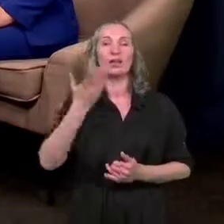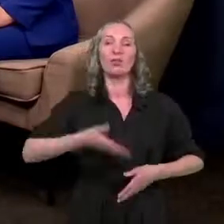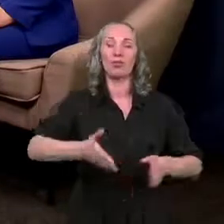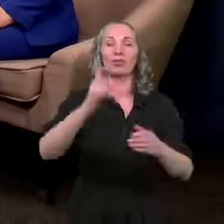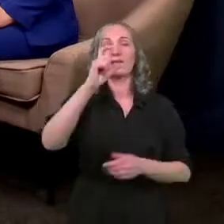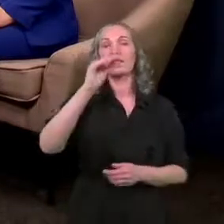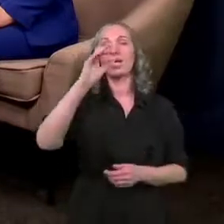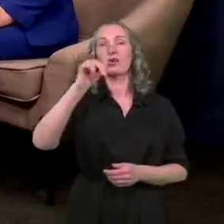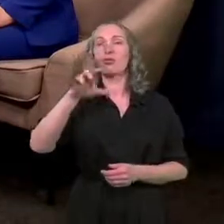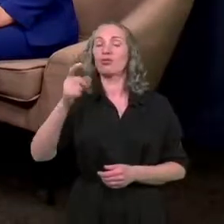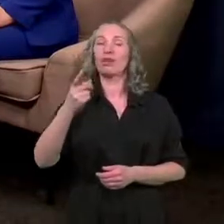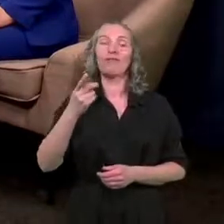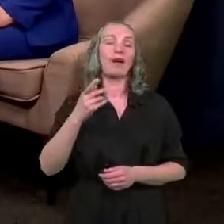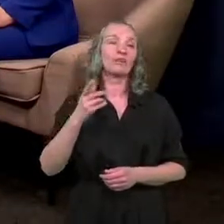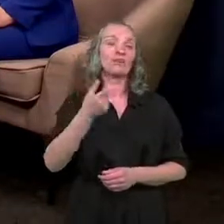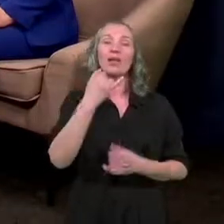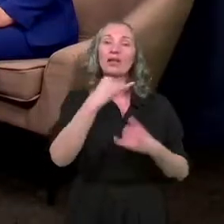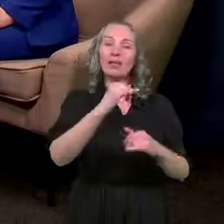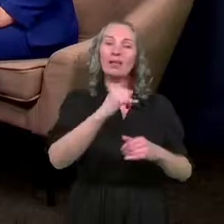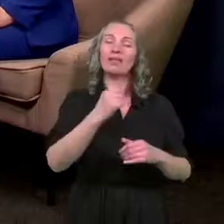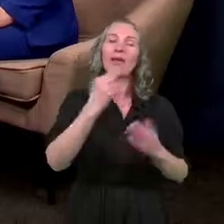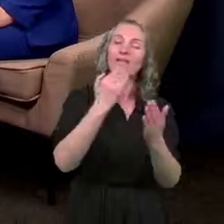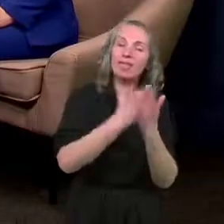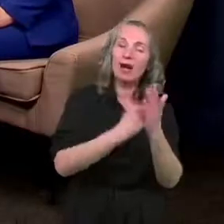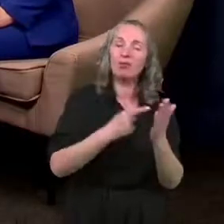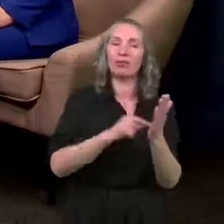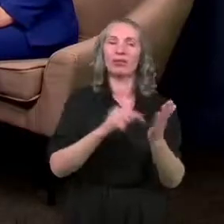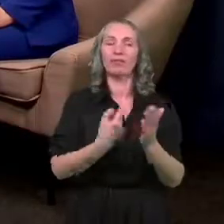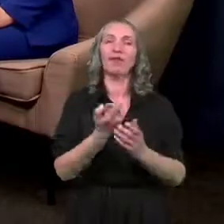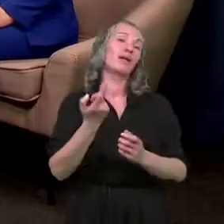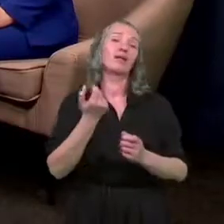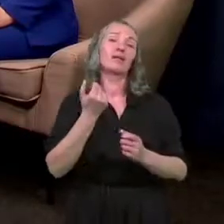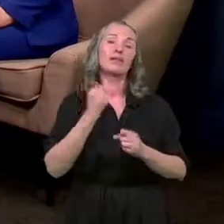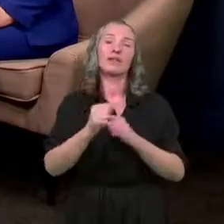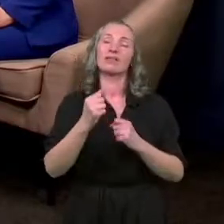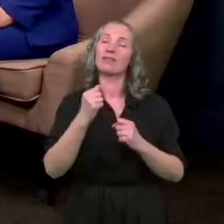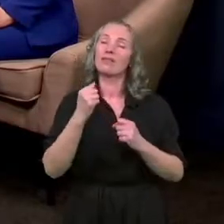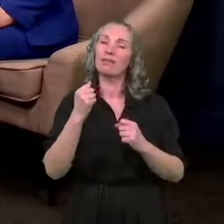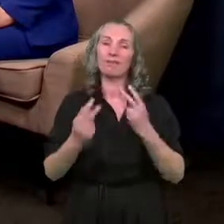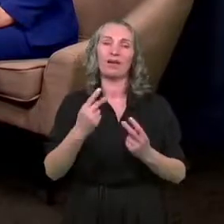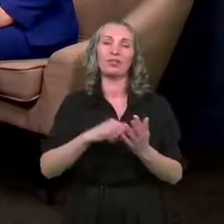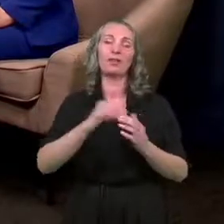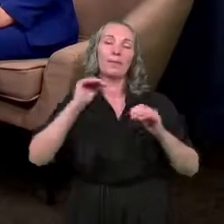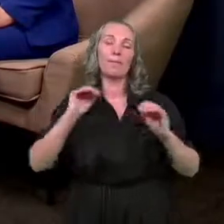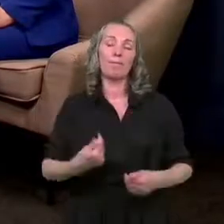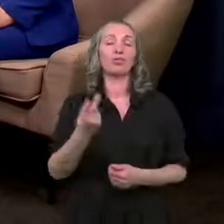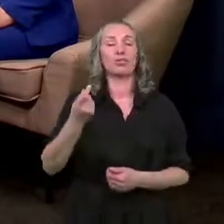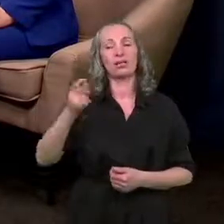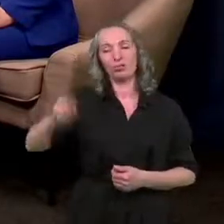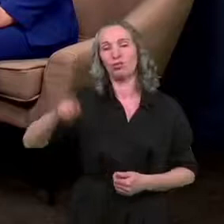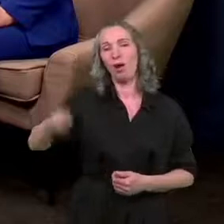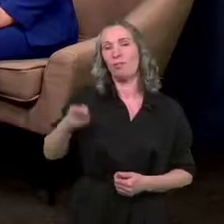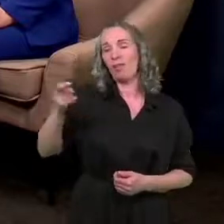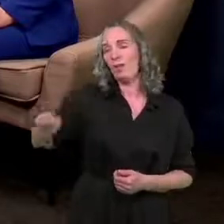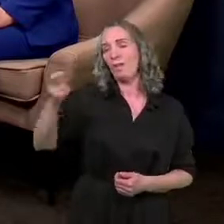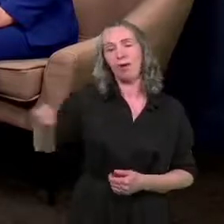Celulozowej, oprócz innych kryteriów, bardzo ważnym kryterium będą możliwości płacenia